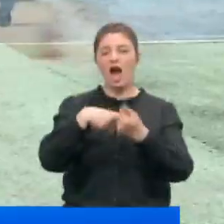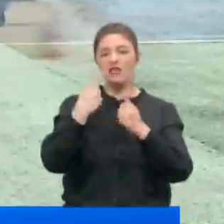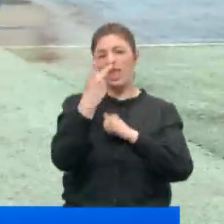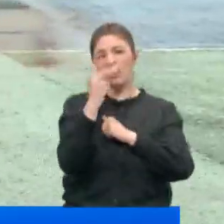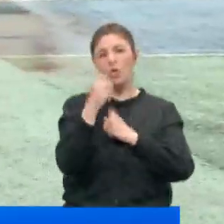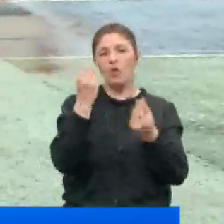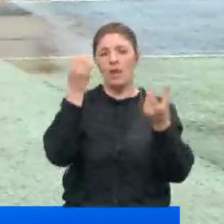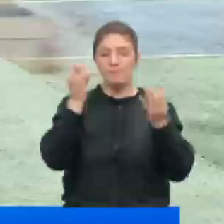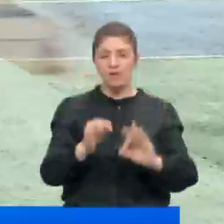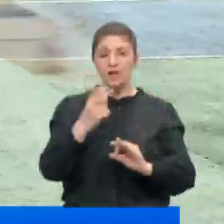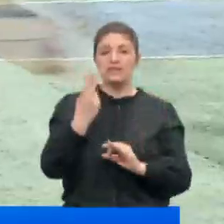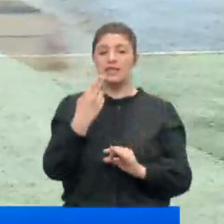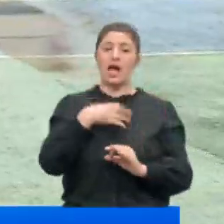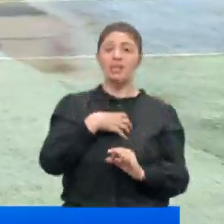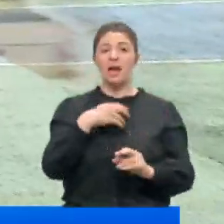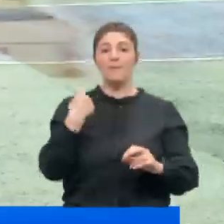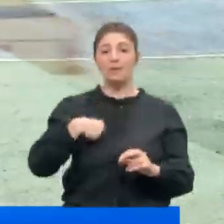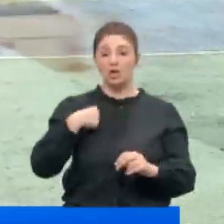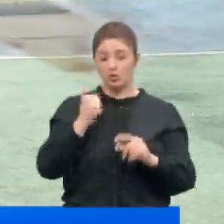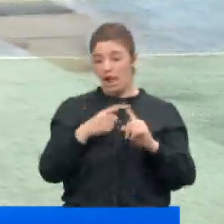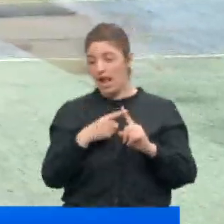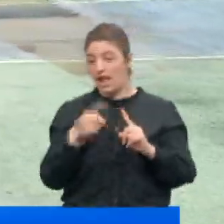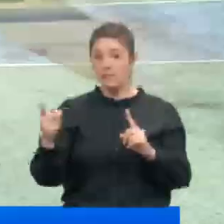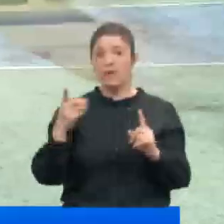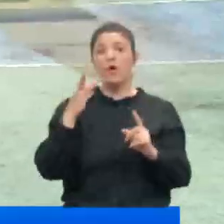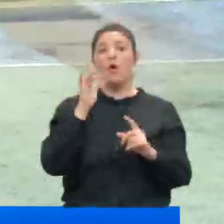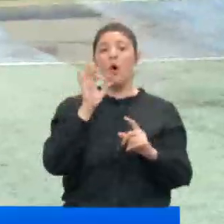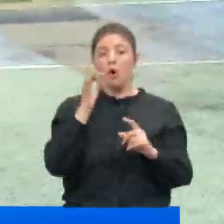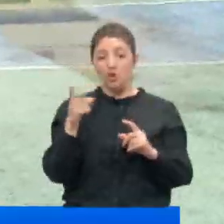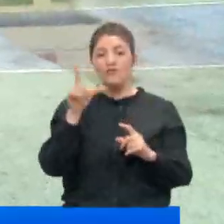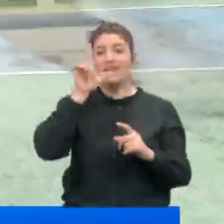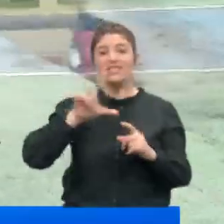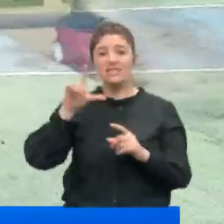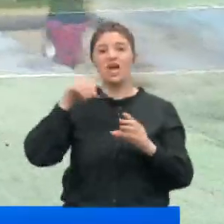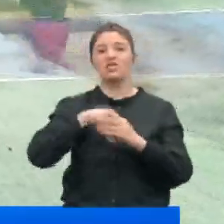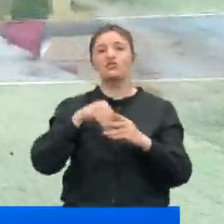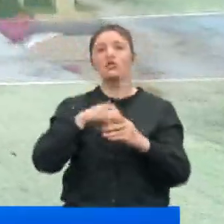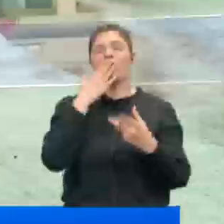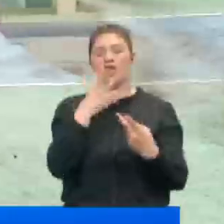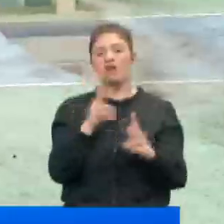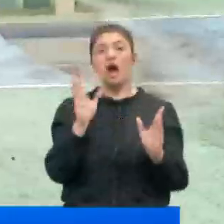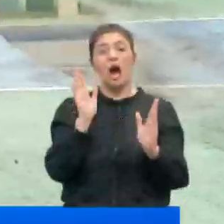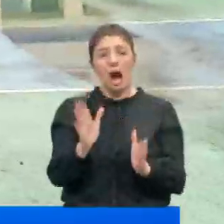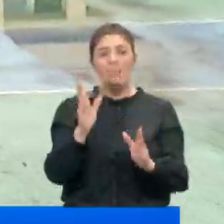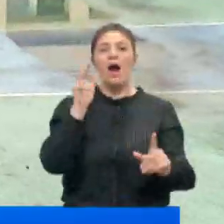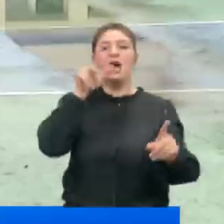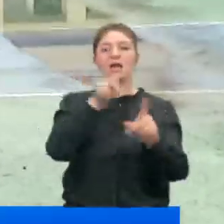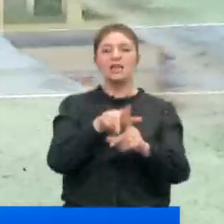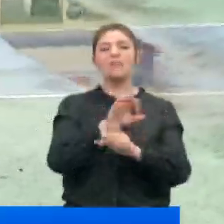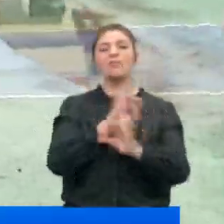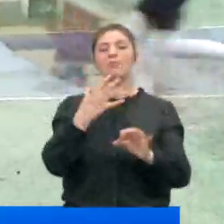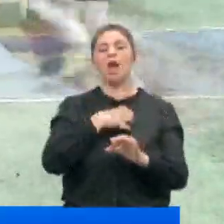olarak başladı. 7 Haziran pazartesi gününden itibaren de ortaokul ve liseler için okullar açılacak. Ancak katılım